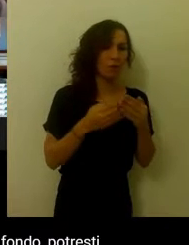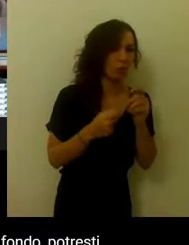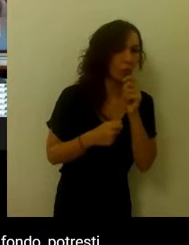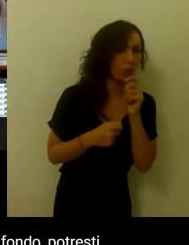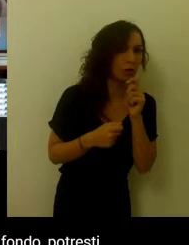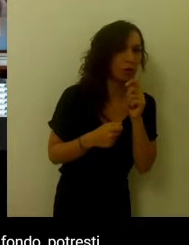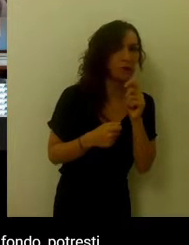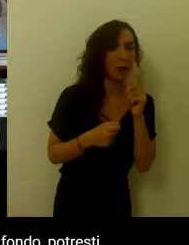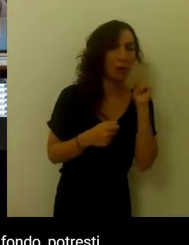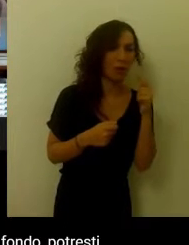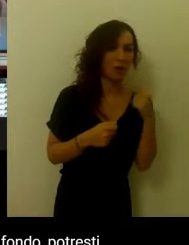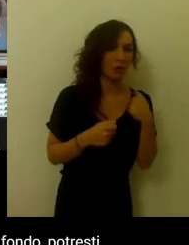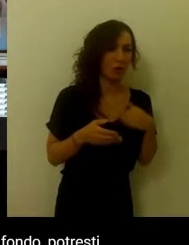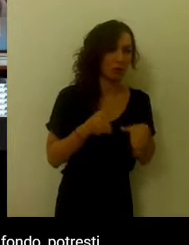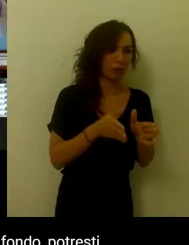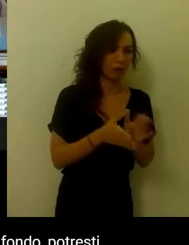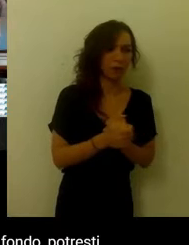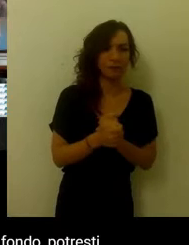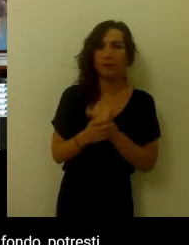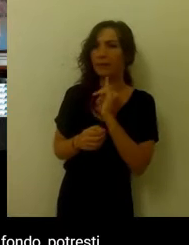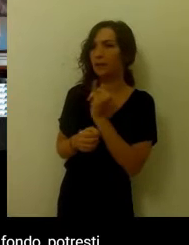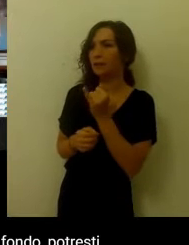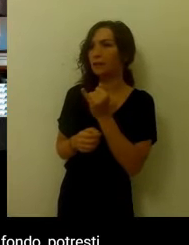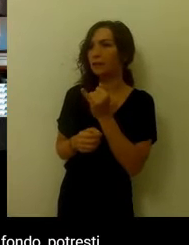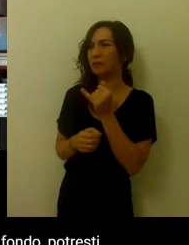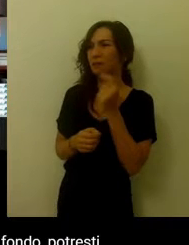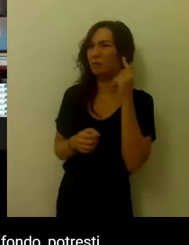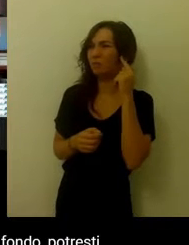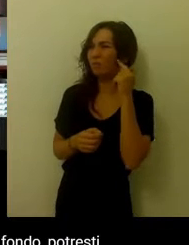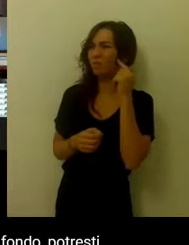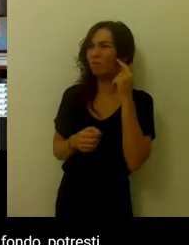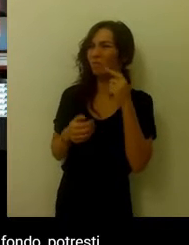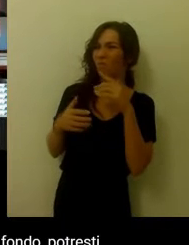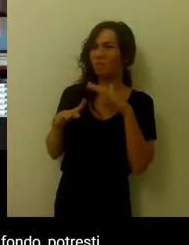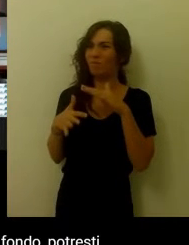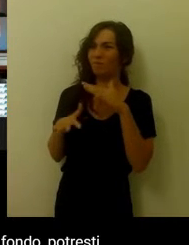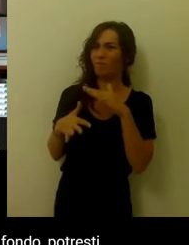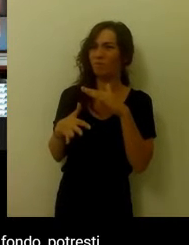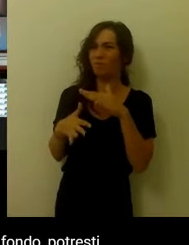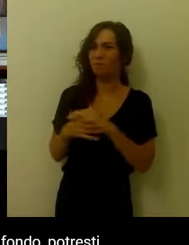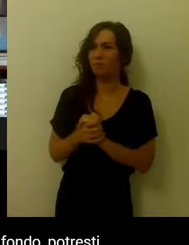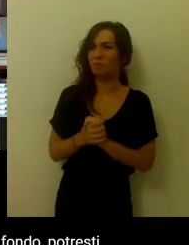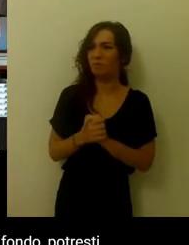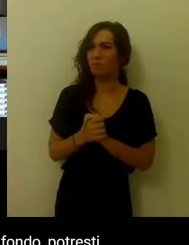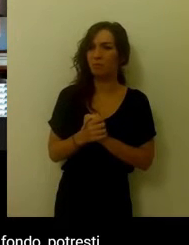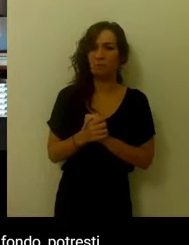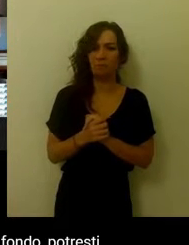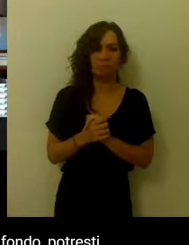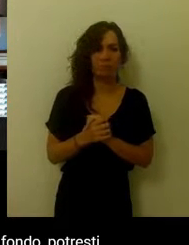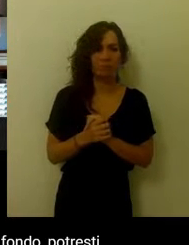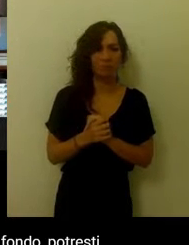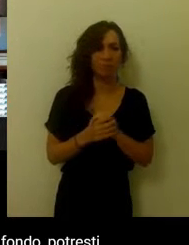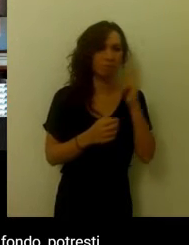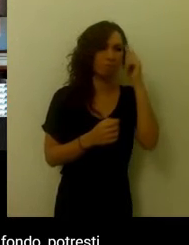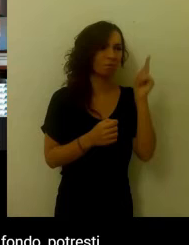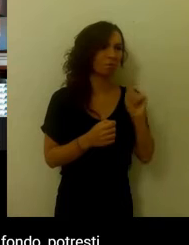Se va meglio, vado avanti. Sì, anche se si sente un po' un fruscio di fondo. Ma non ho mai